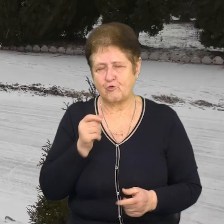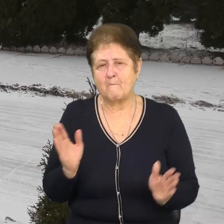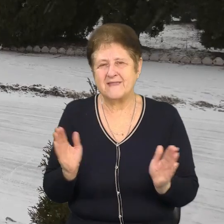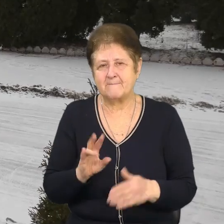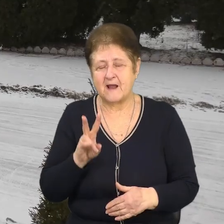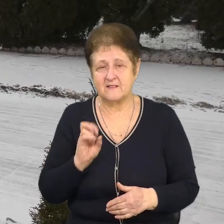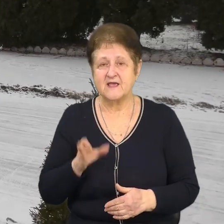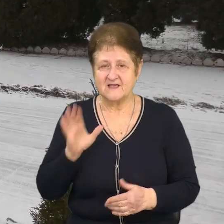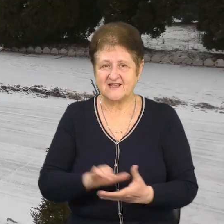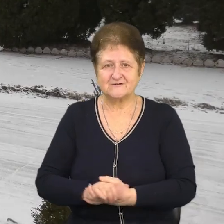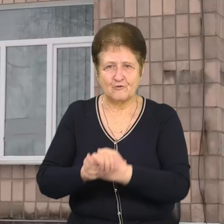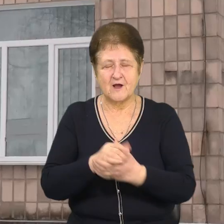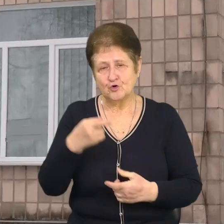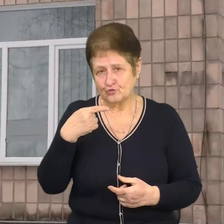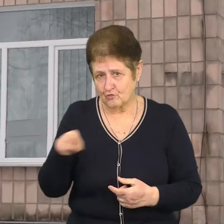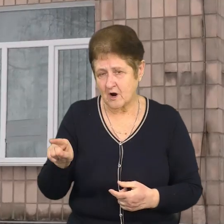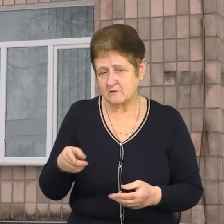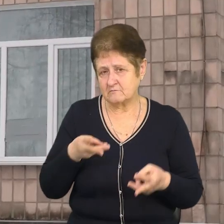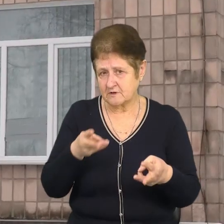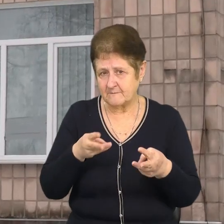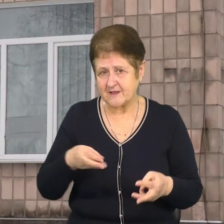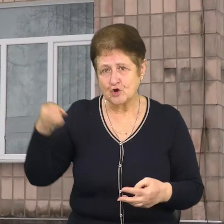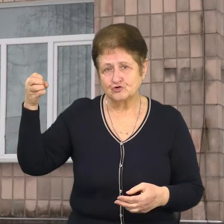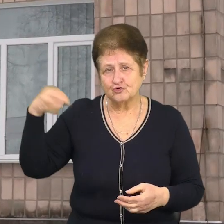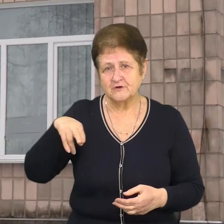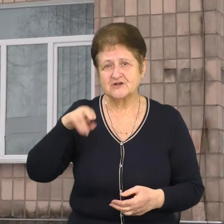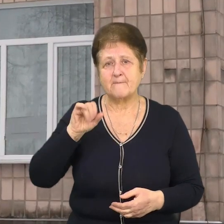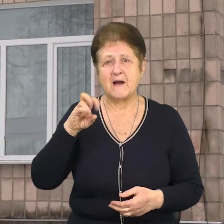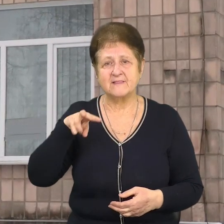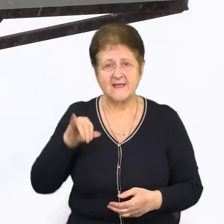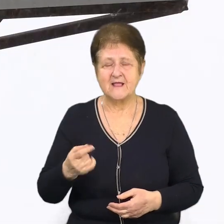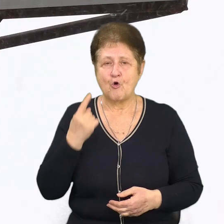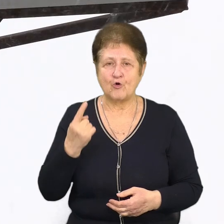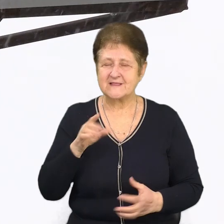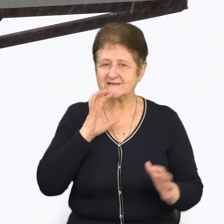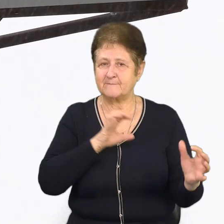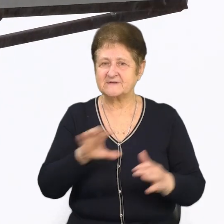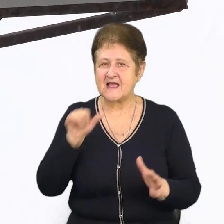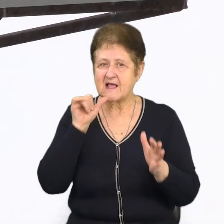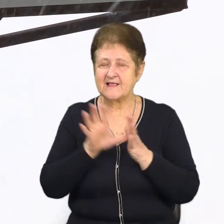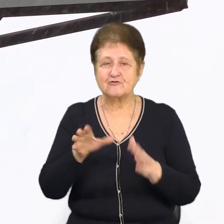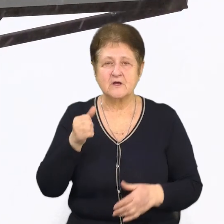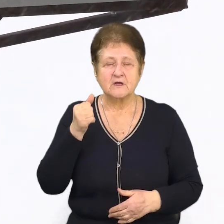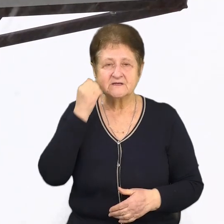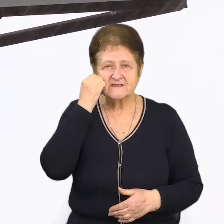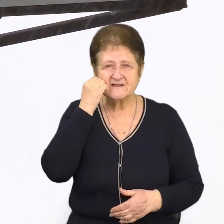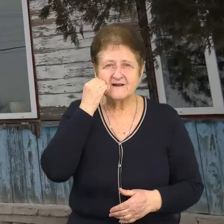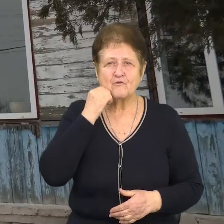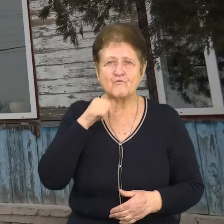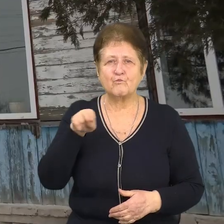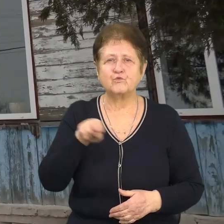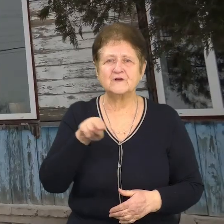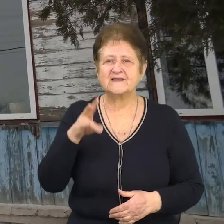громаді і інша альтернатива генераторам – сонячні панелі. Одна забезпечує електрикою «Старлінк» у пункті незламності,